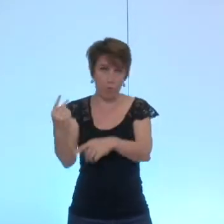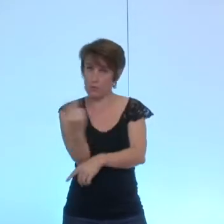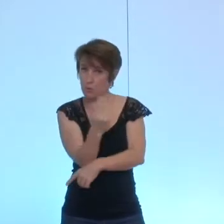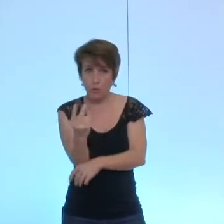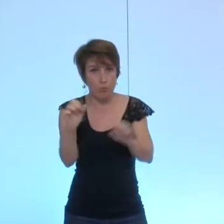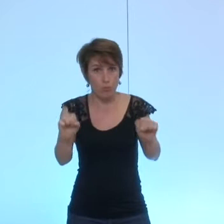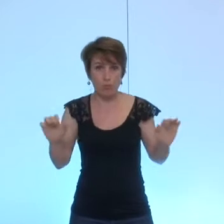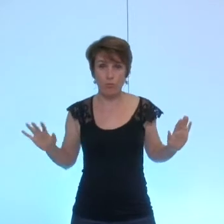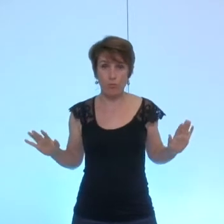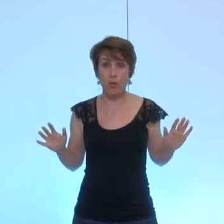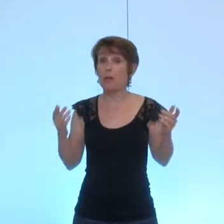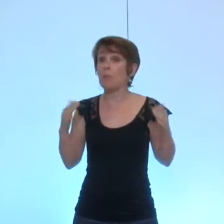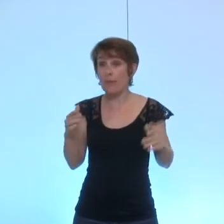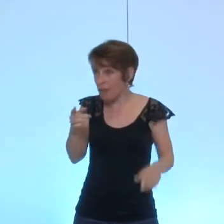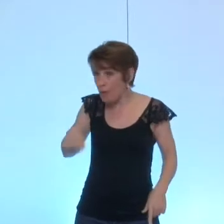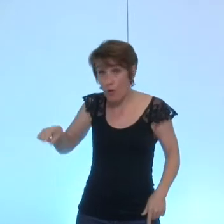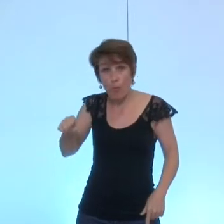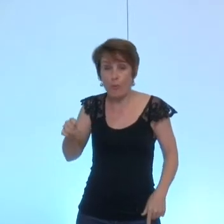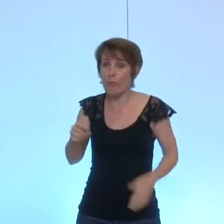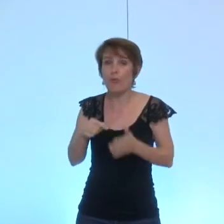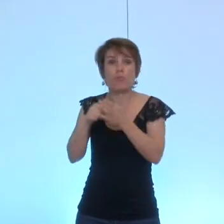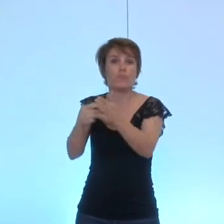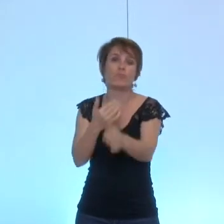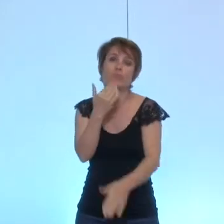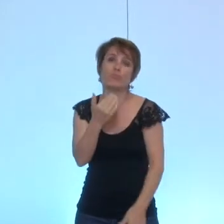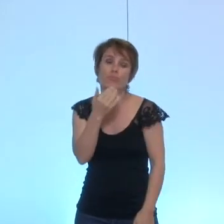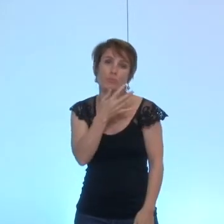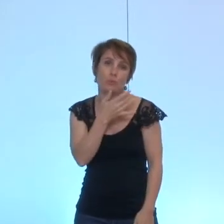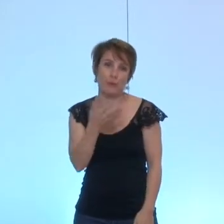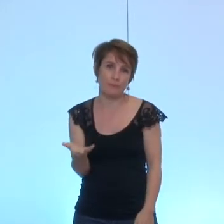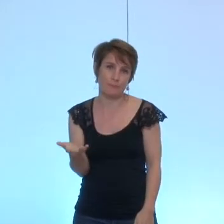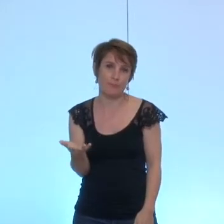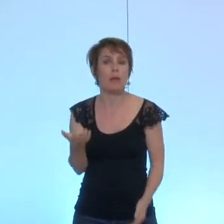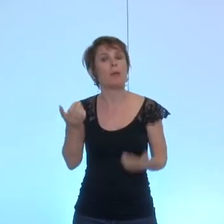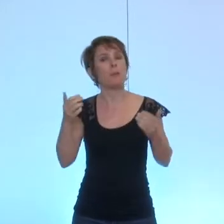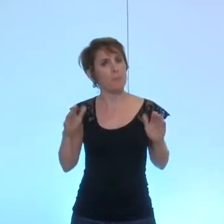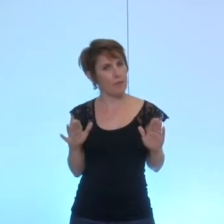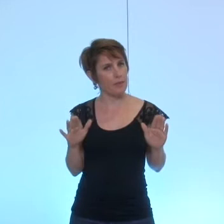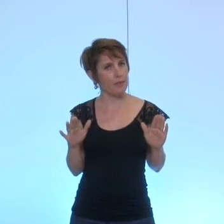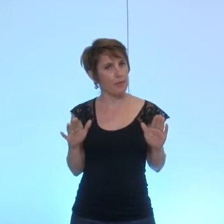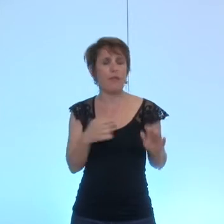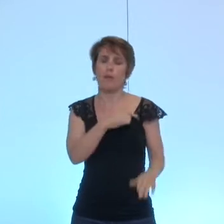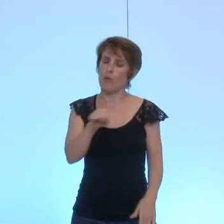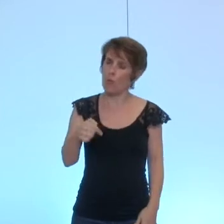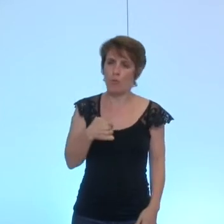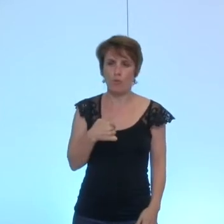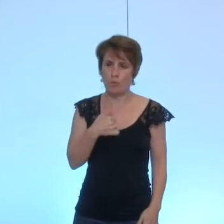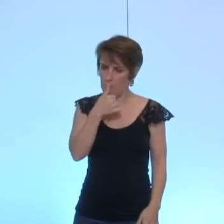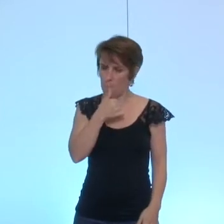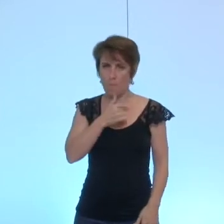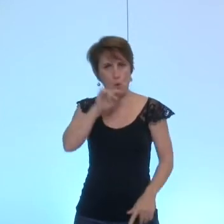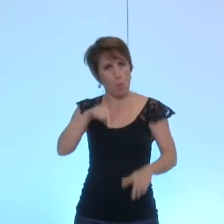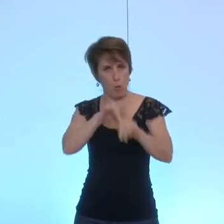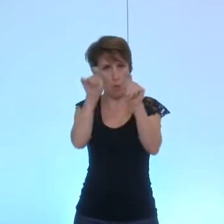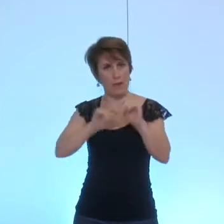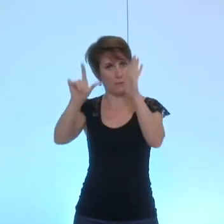Malheureusement, ils ne pourront pas en bénéficier. Cependant, nous sommes absolument tenus de respecter la